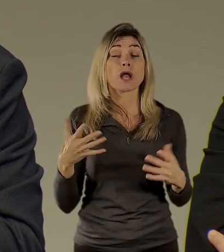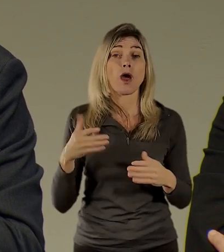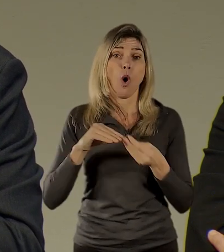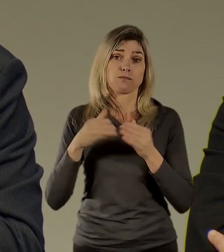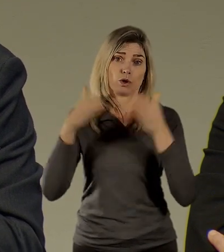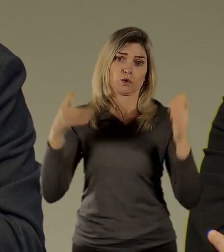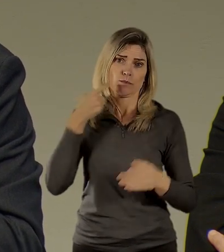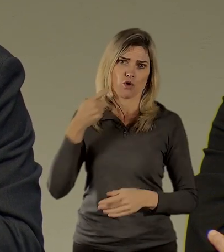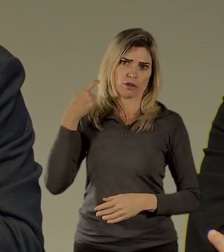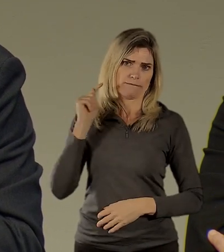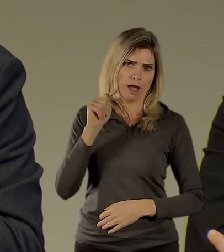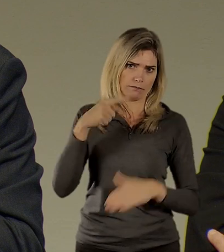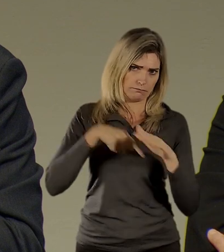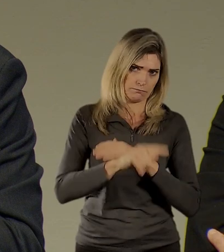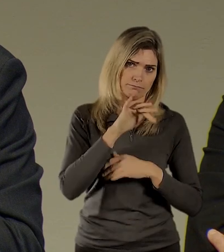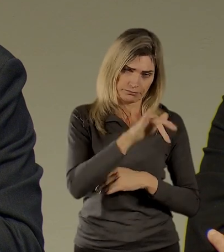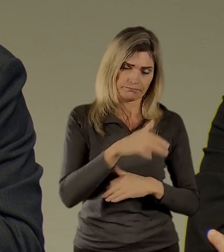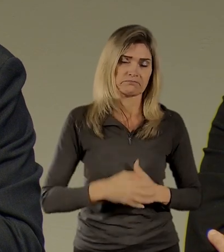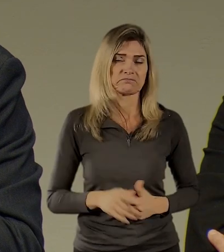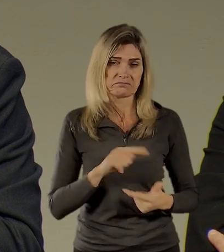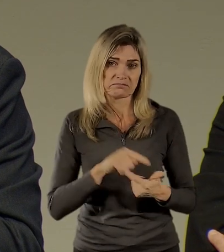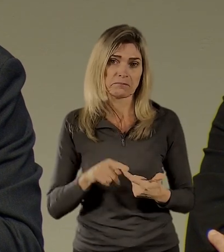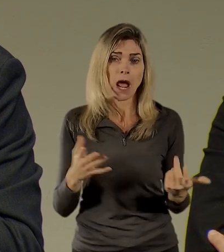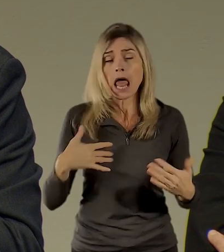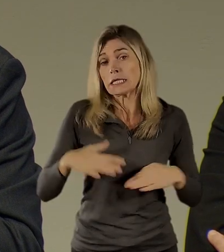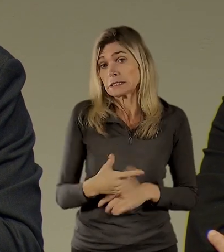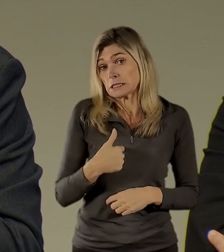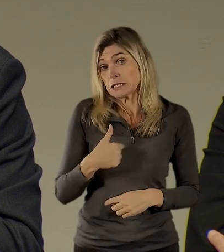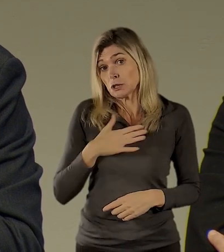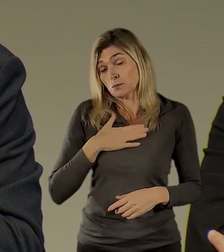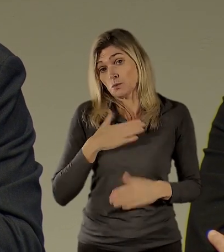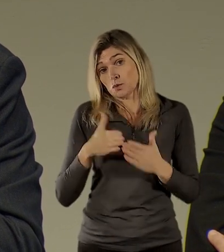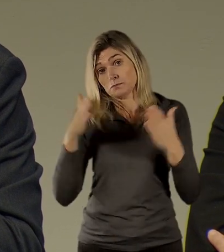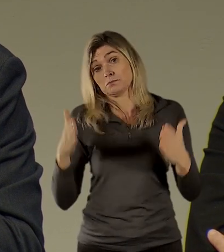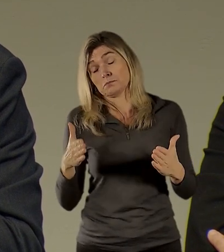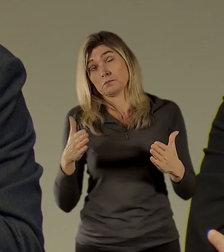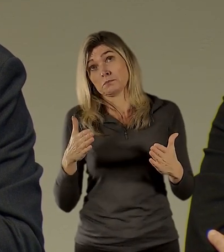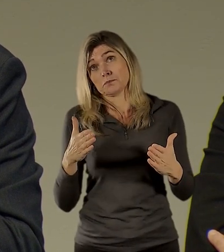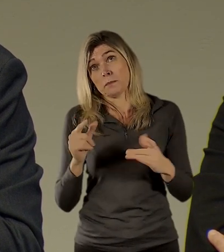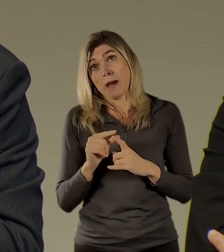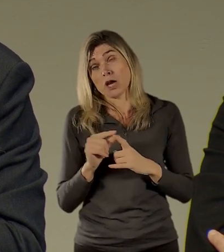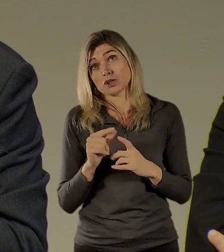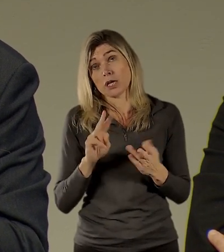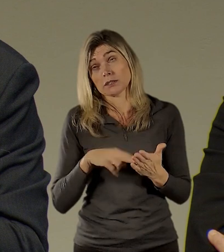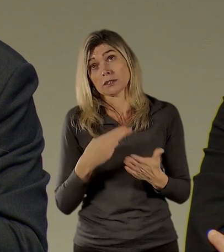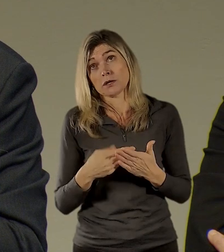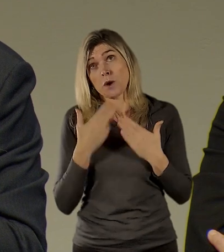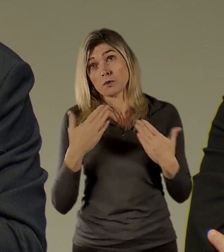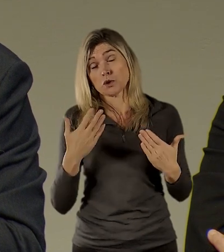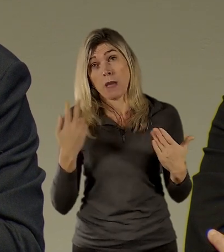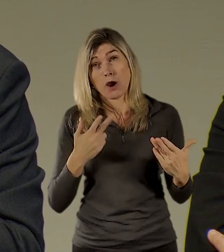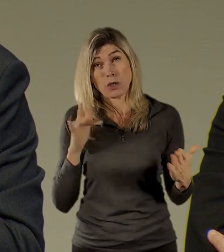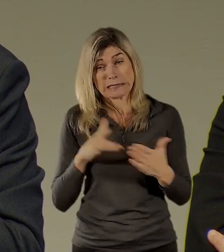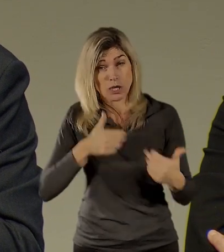Myslím si, že pro nás aspoň doufám, to není nějaká konkurence,